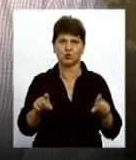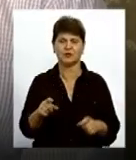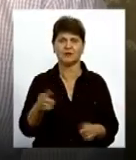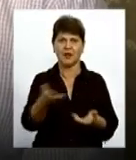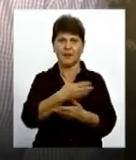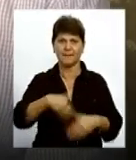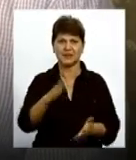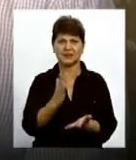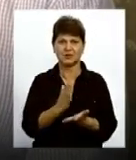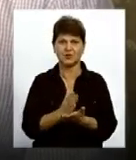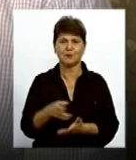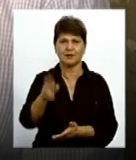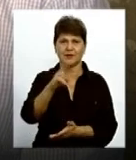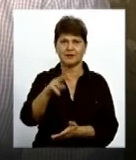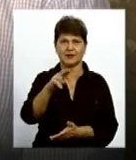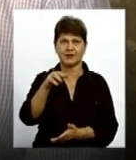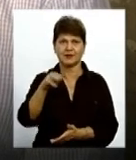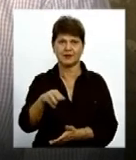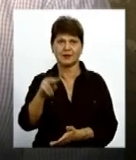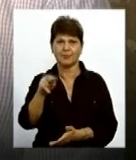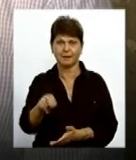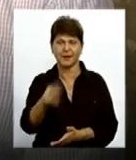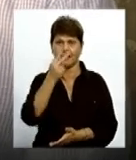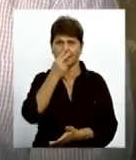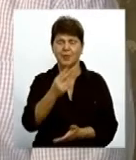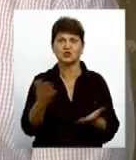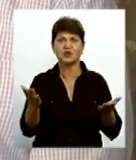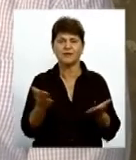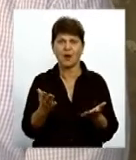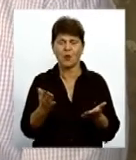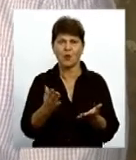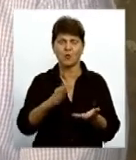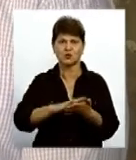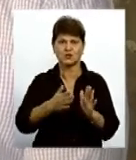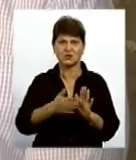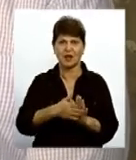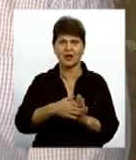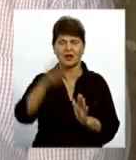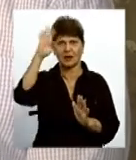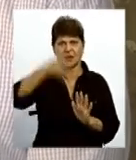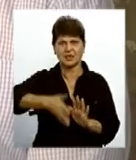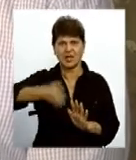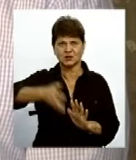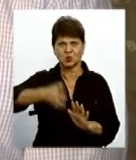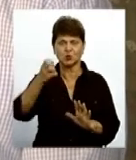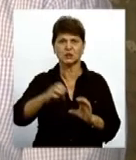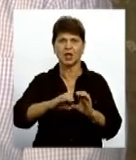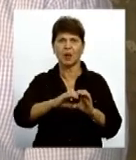цьому ТТП Ви бачите, в якому стані знаходиться тут насосна група, трубопроводи,